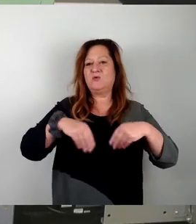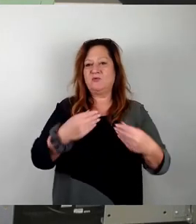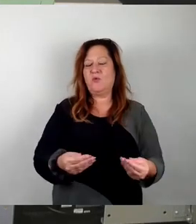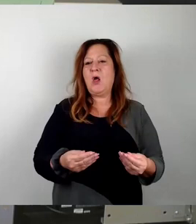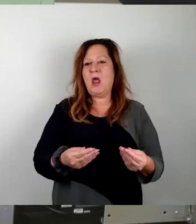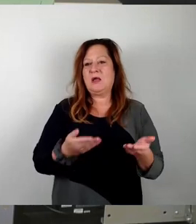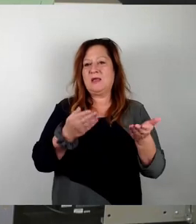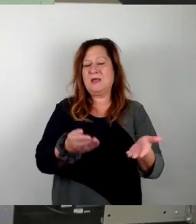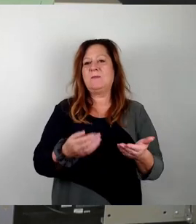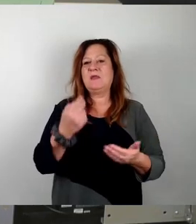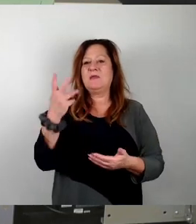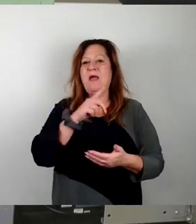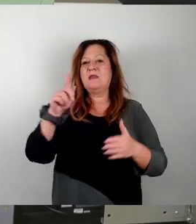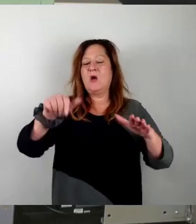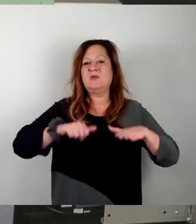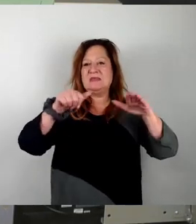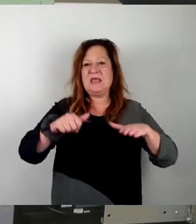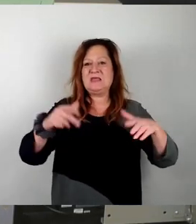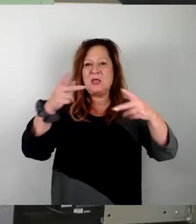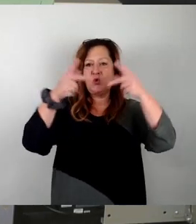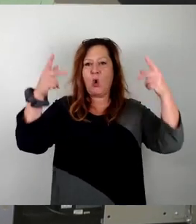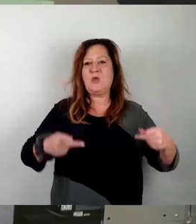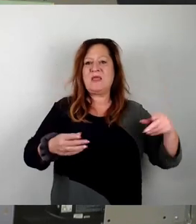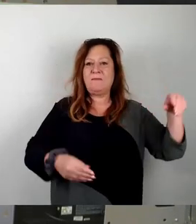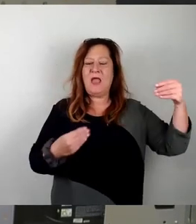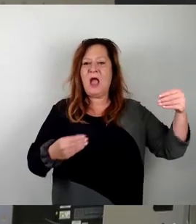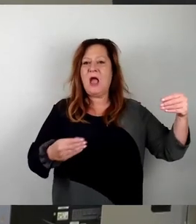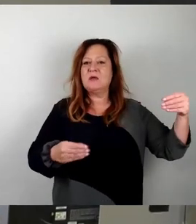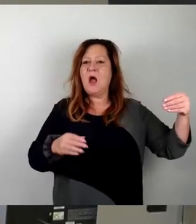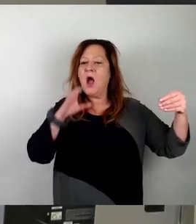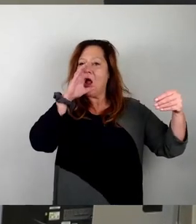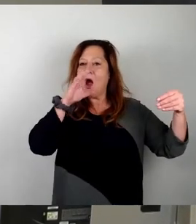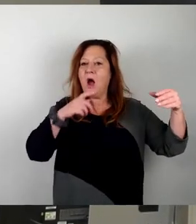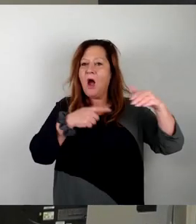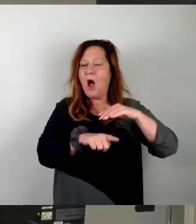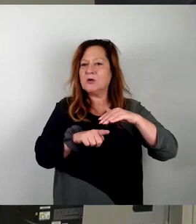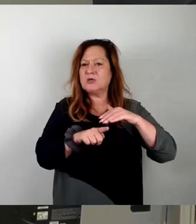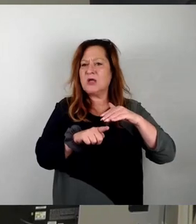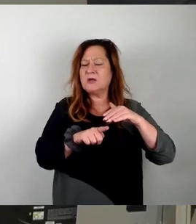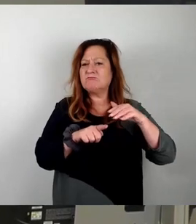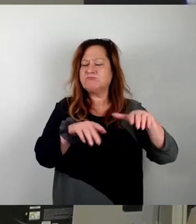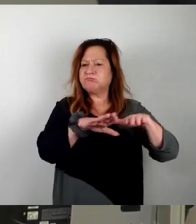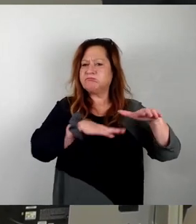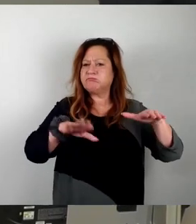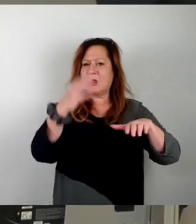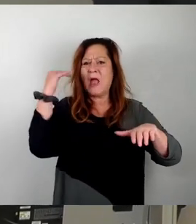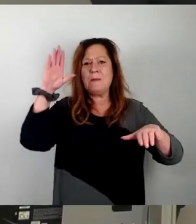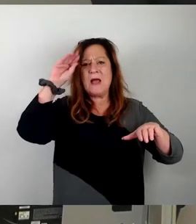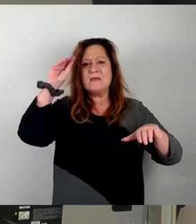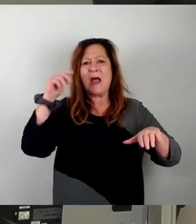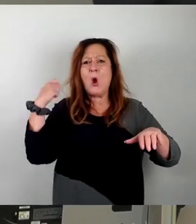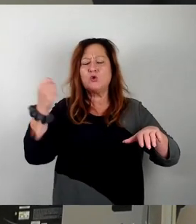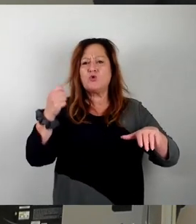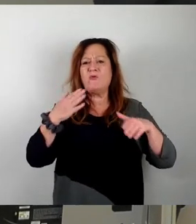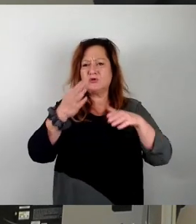die Landeshauptstadt eine Konzeptausschreibung für ein Garagengrundstück auf der Braunstorfer Straße. Die damaligen Garageneigentümer, die nach laufenden